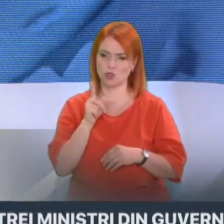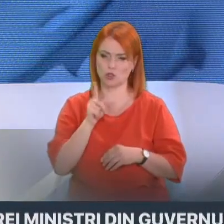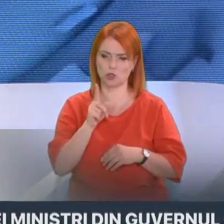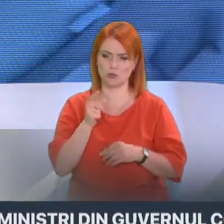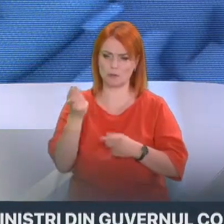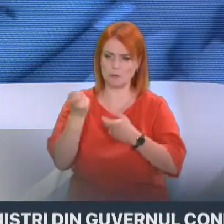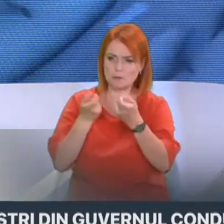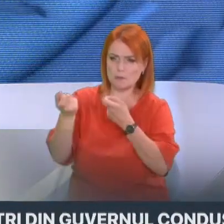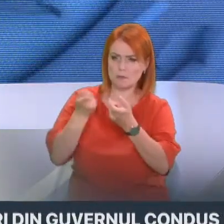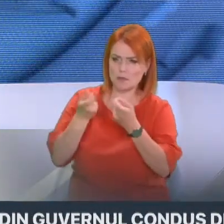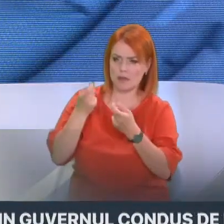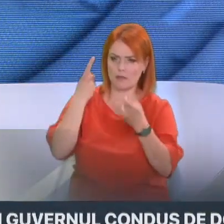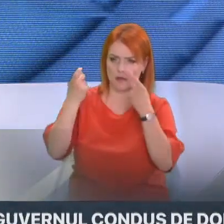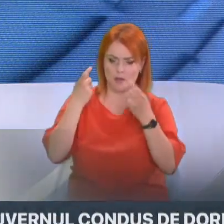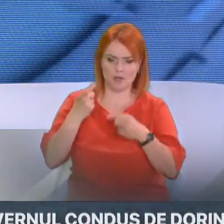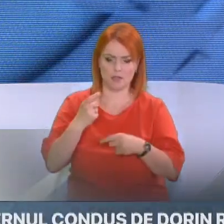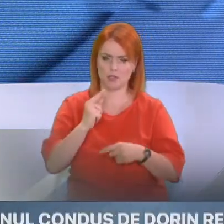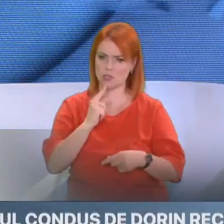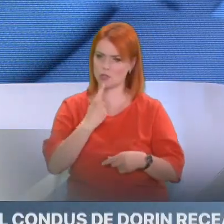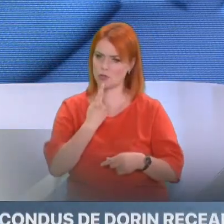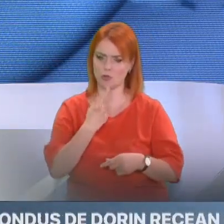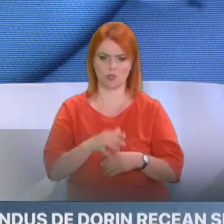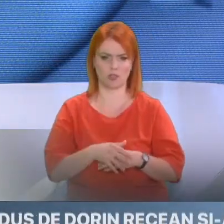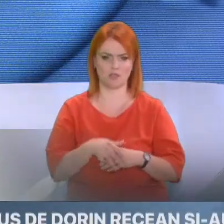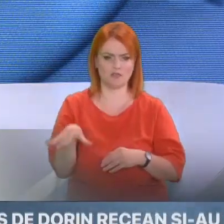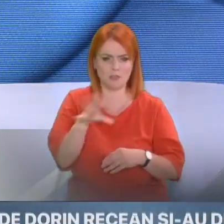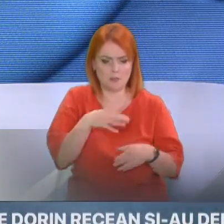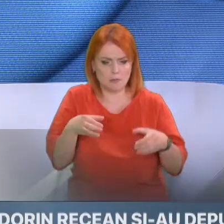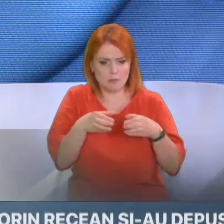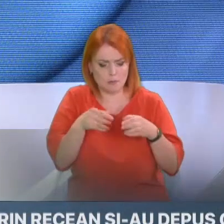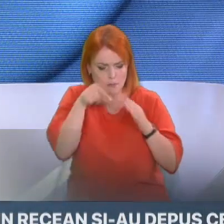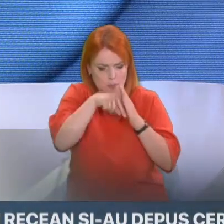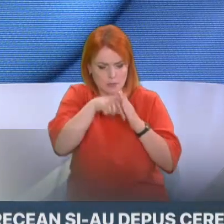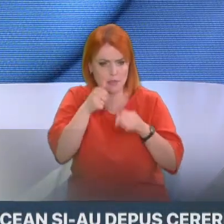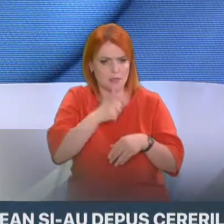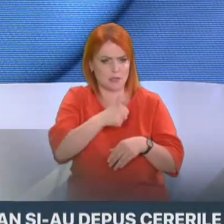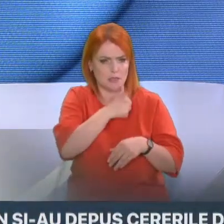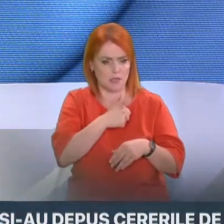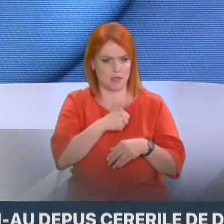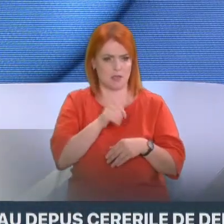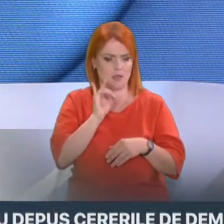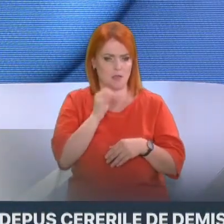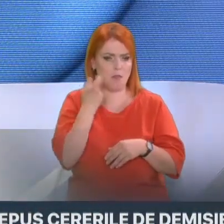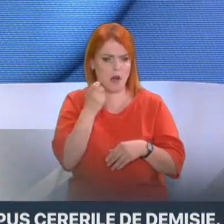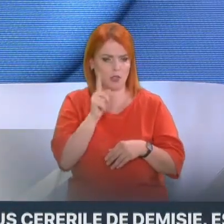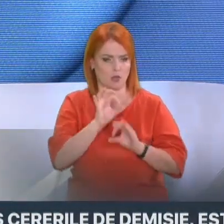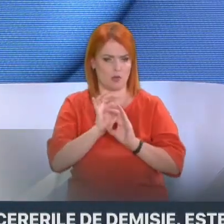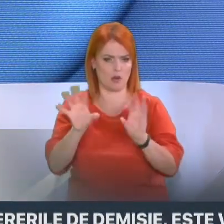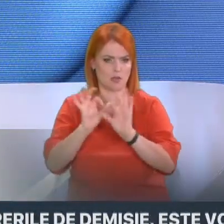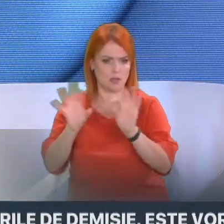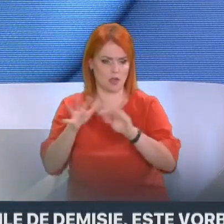anunțul care este făcut despre viața în terne de partid pentru publicul larg. și atunci